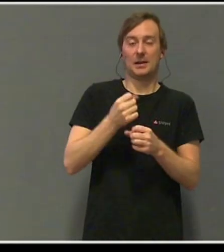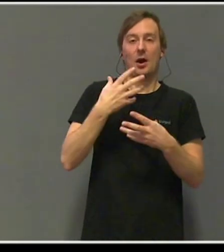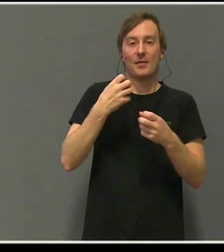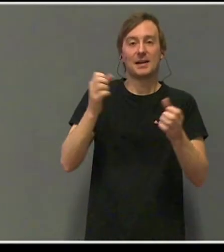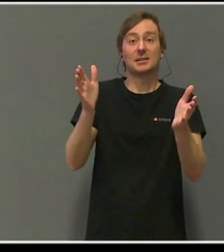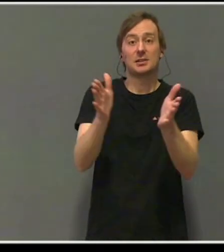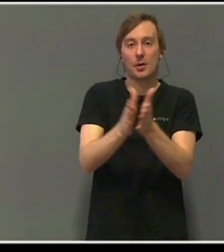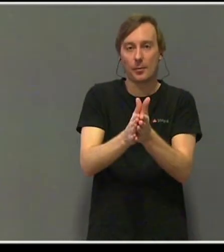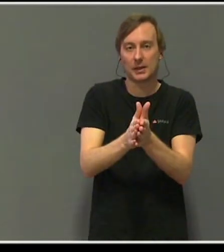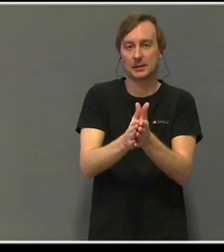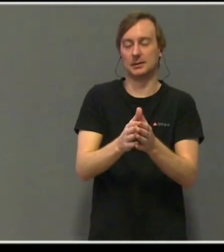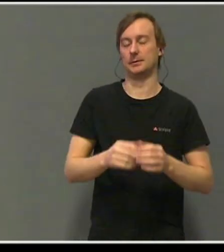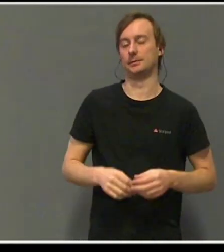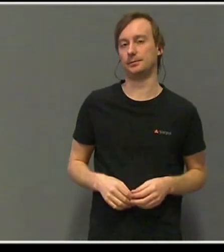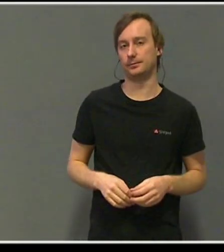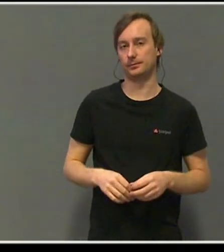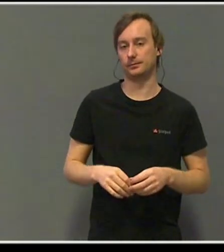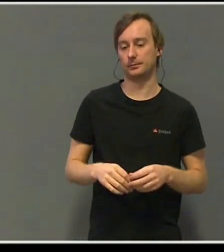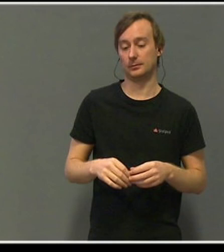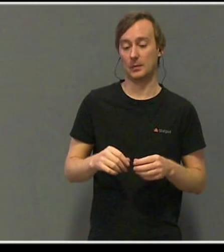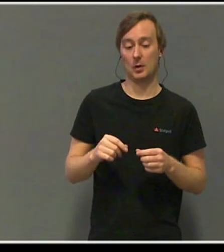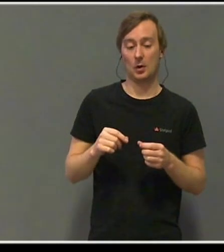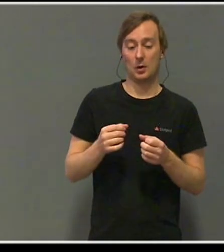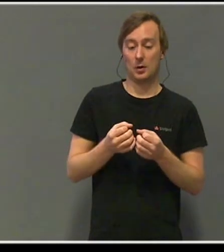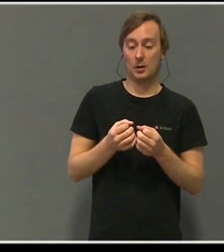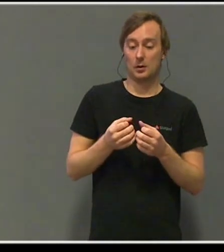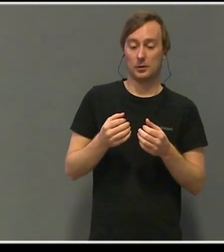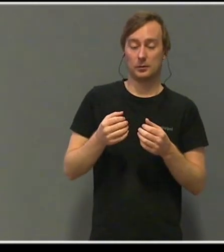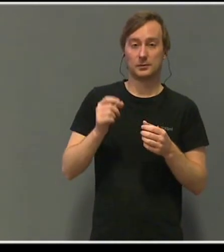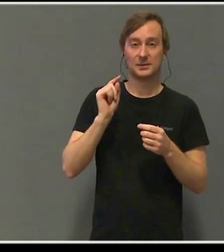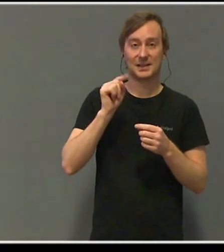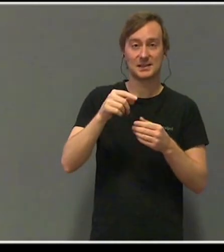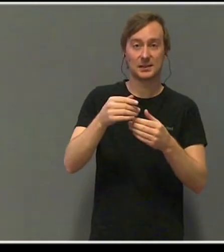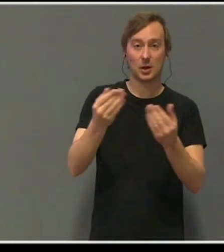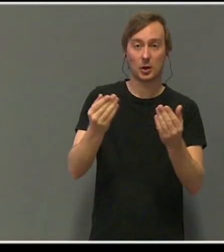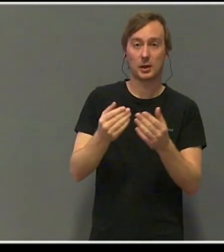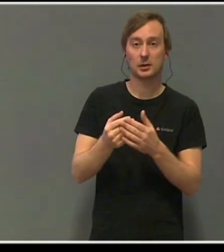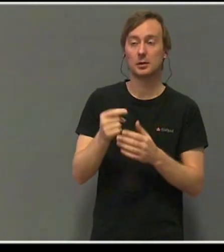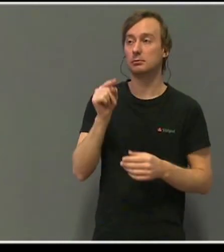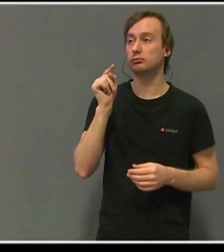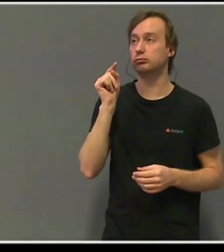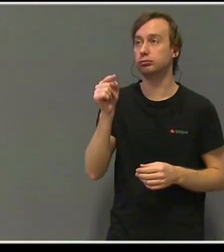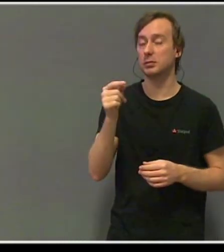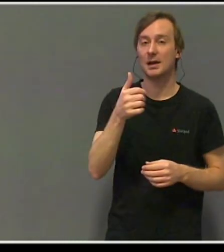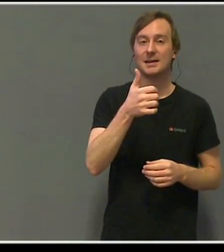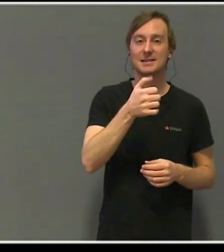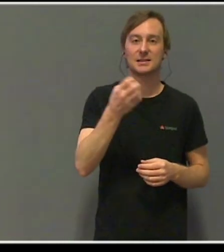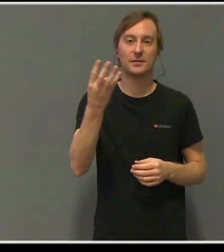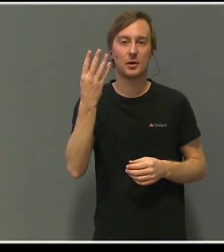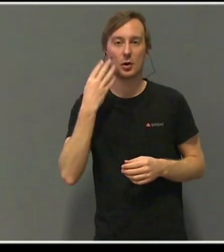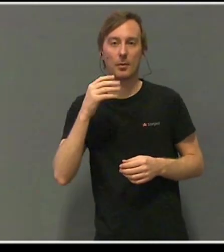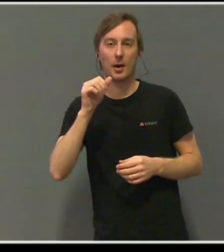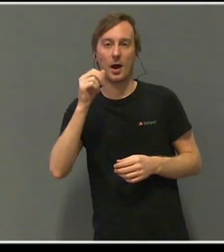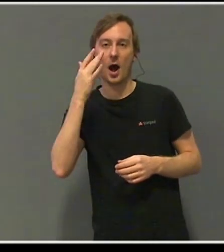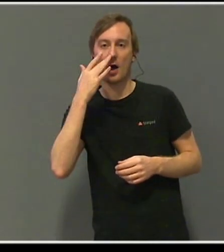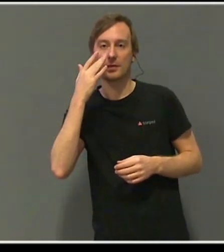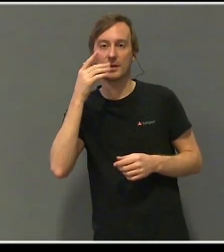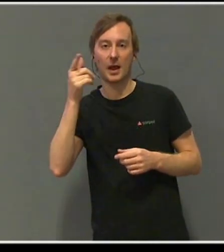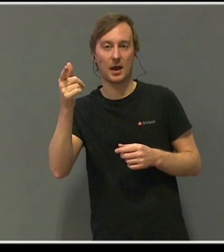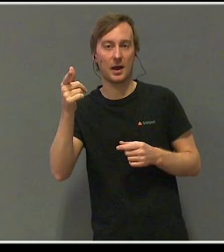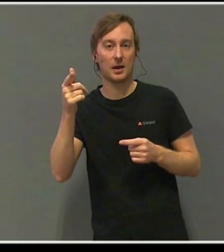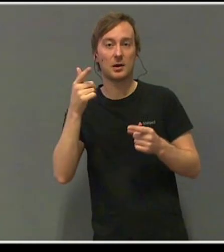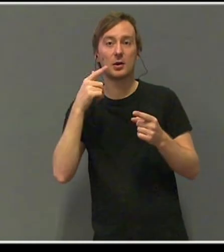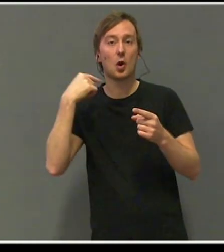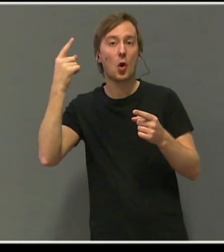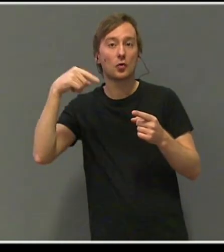De neste dagene skulle vi få e-poster fra mange av dem. Fra Anne på 64 i Salesbury utenfor London. Fra Lisette,